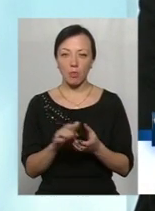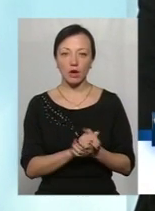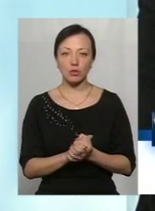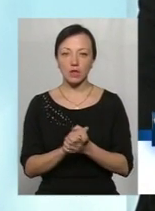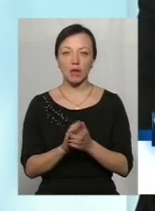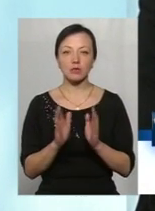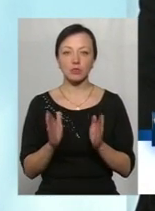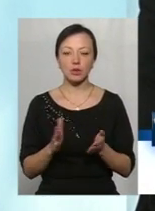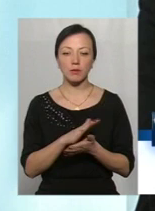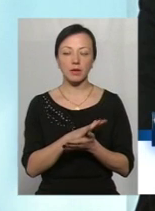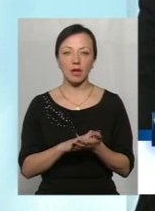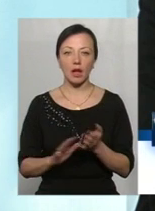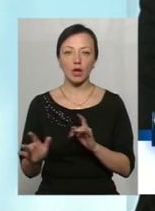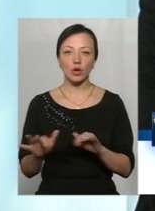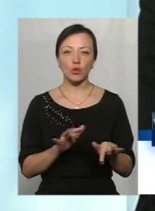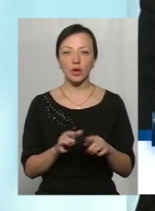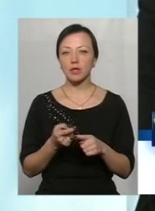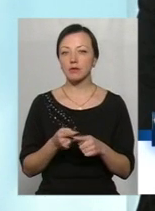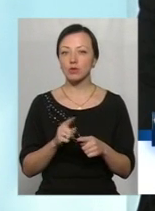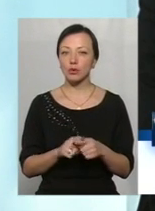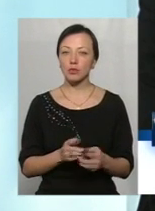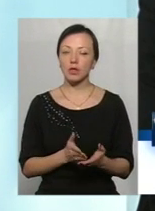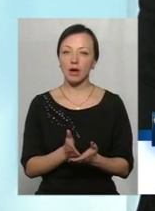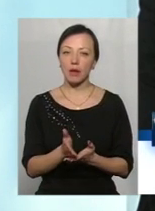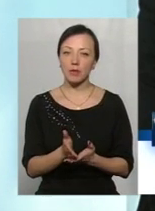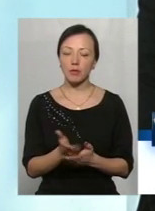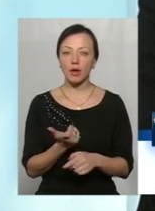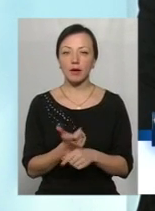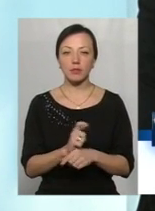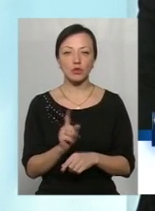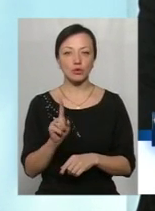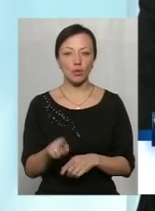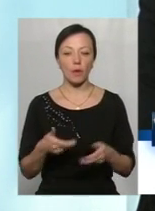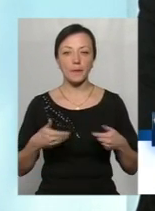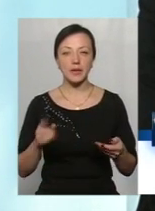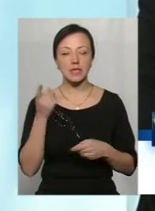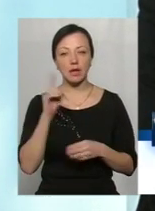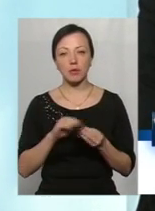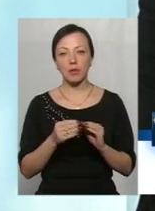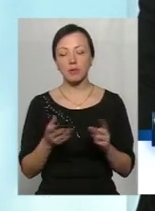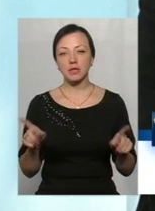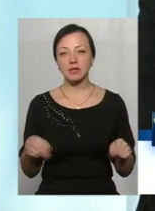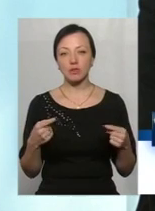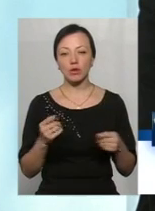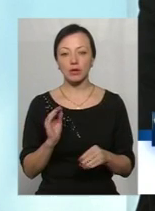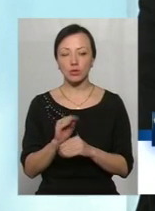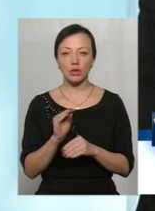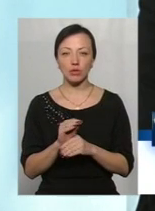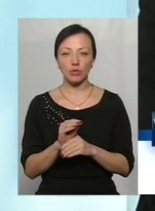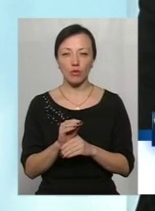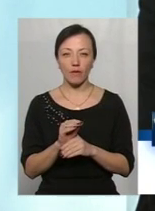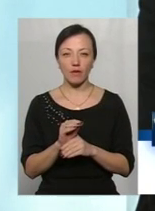будемо далі рухатися в цьому плані. Більш того, ми знаємо проблеми, які створені зараз додаткові